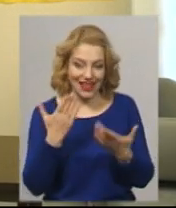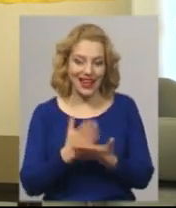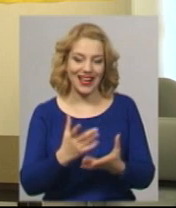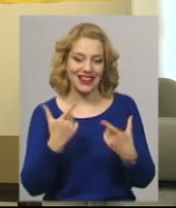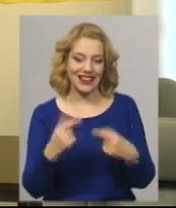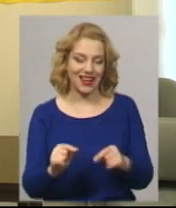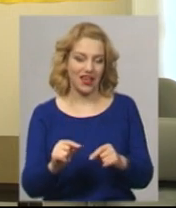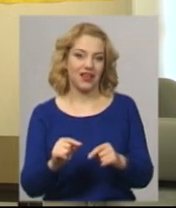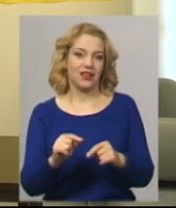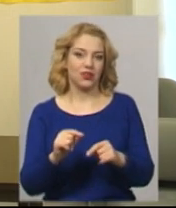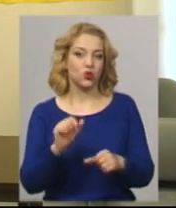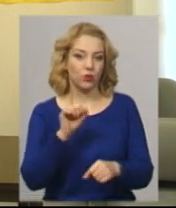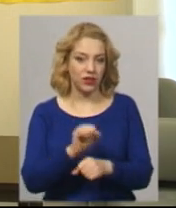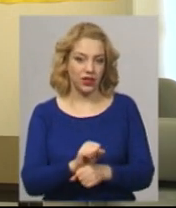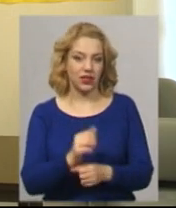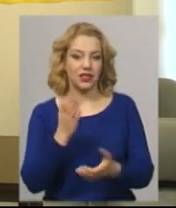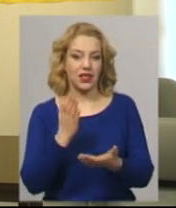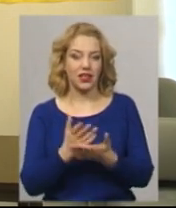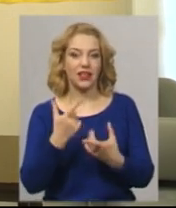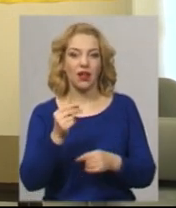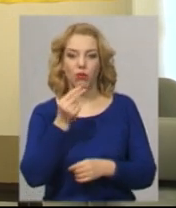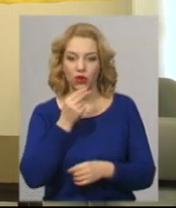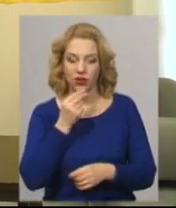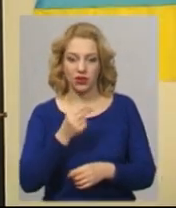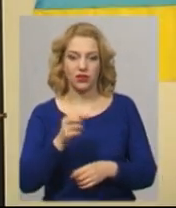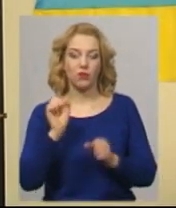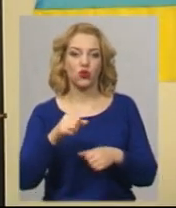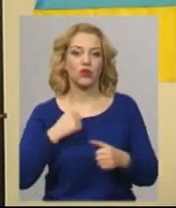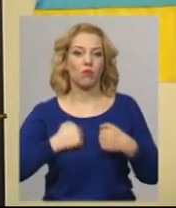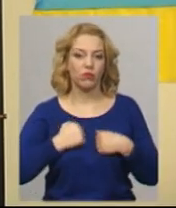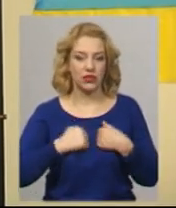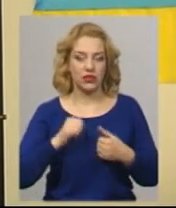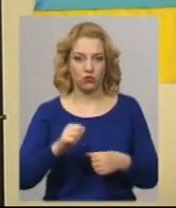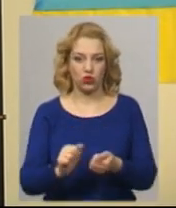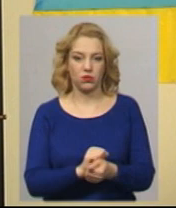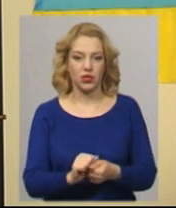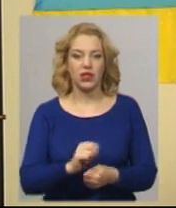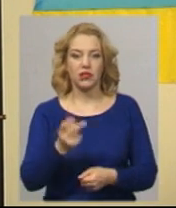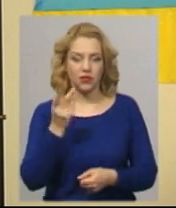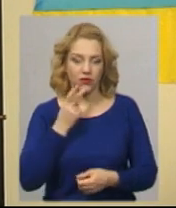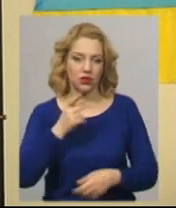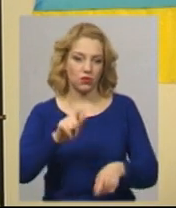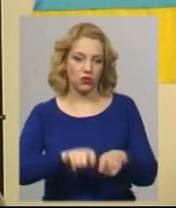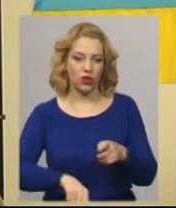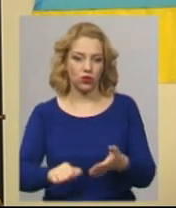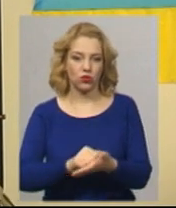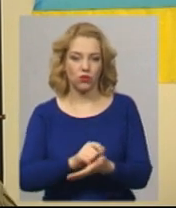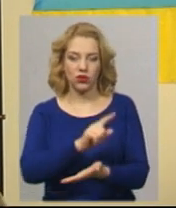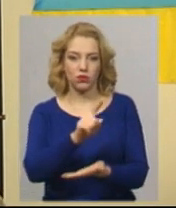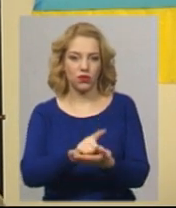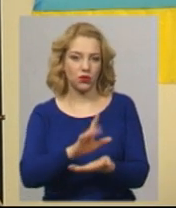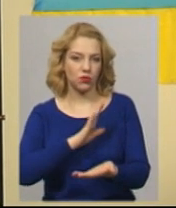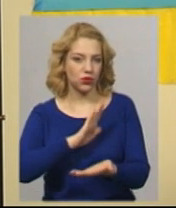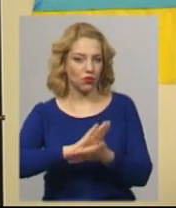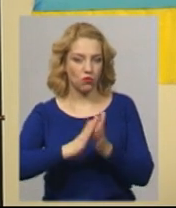при біді помитися, як потрібно, навіть можна постиратися. Завжди перевіряють документи, має бути обов'язкова умова,